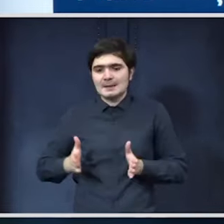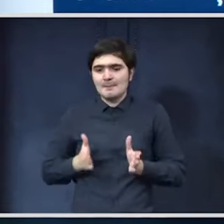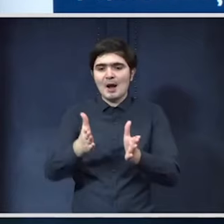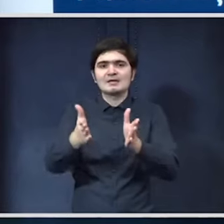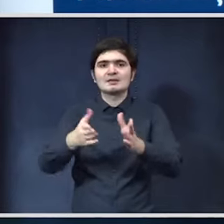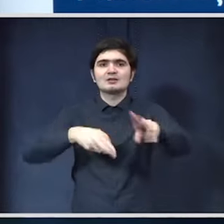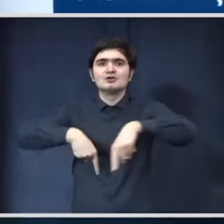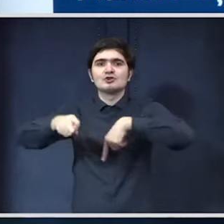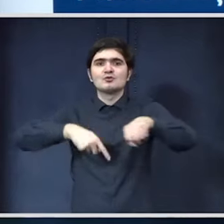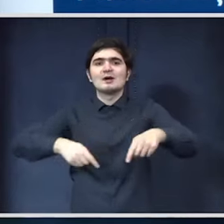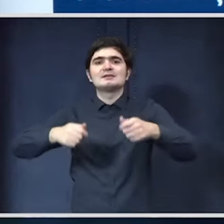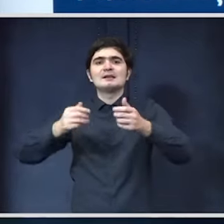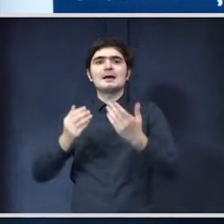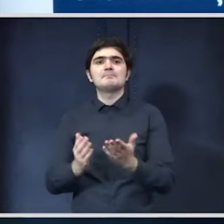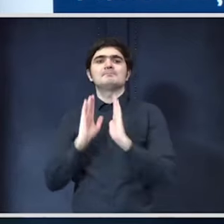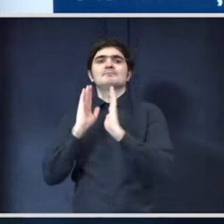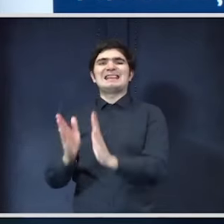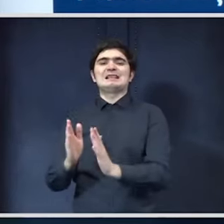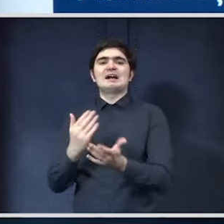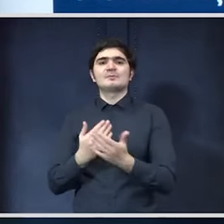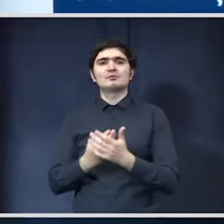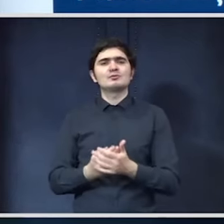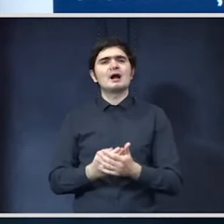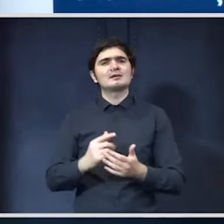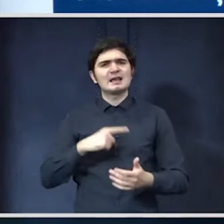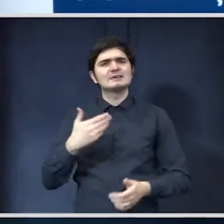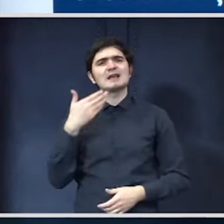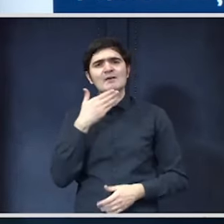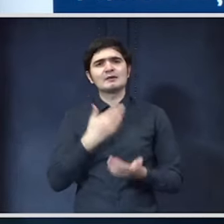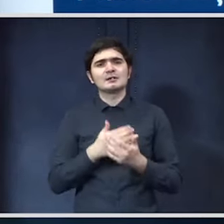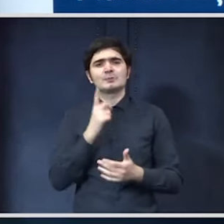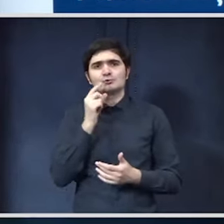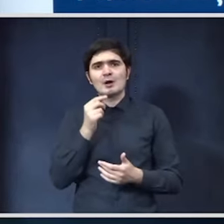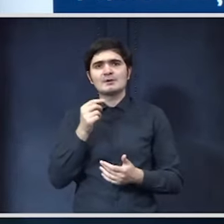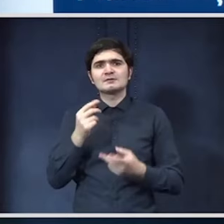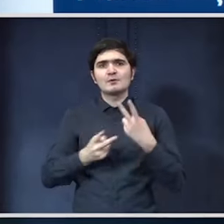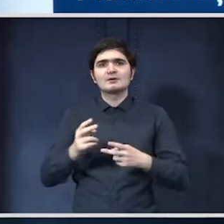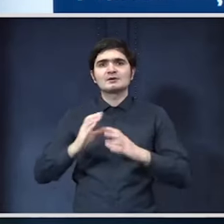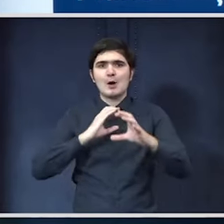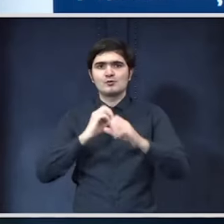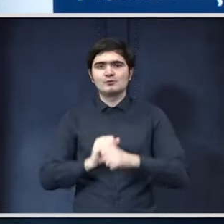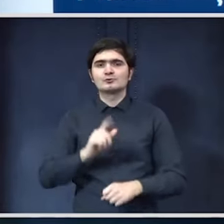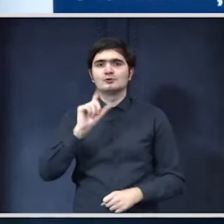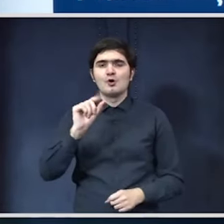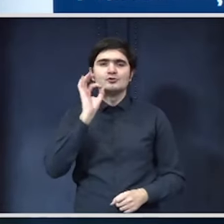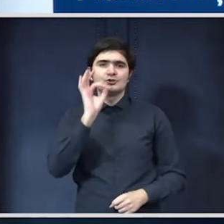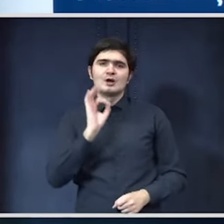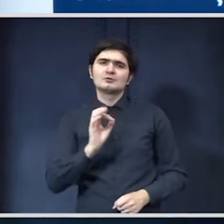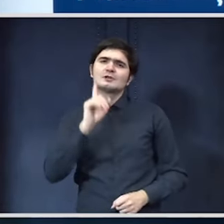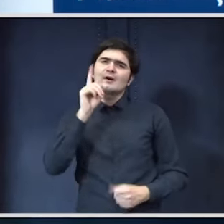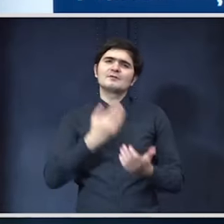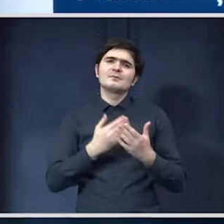astfel încât chiar să fie fezabil pentru foarte multă lume să ia autobuzul deci 20% vor fi pentru